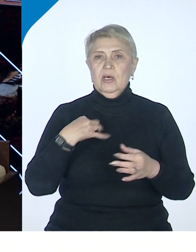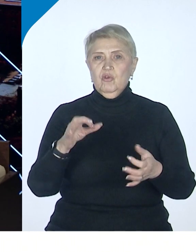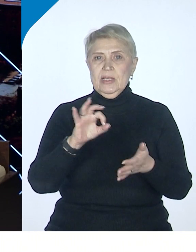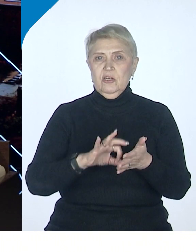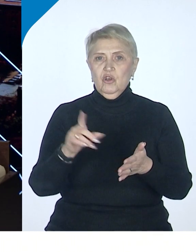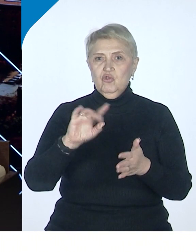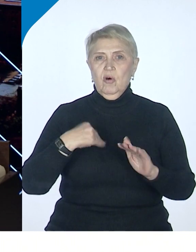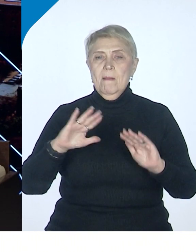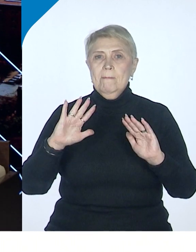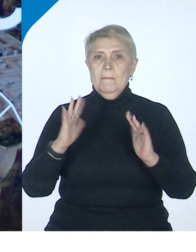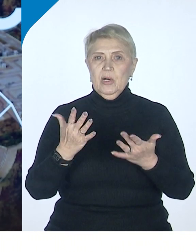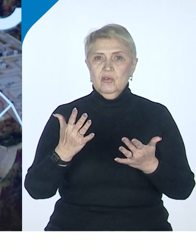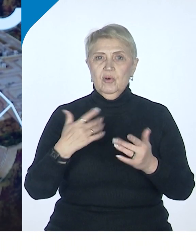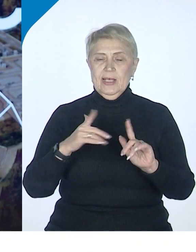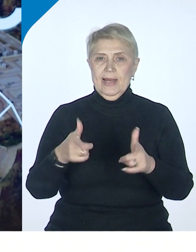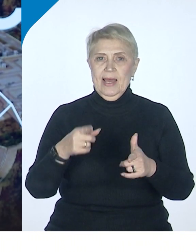происходит, реально,